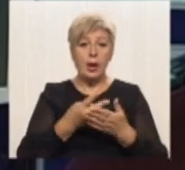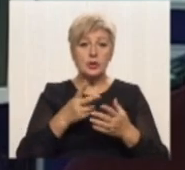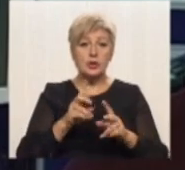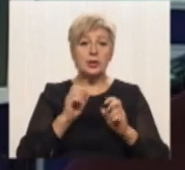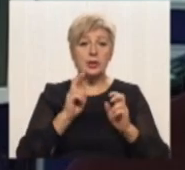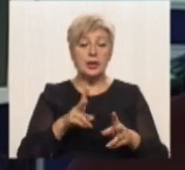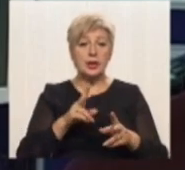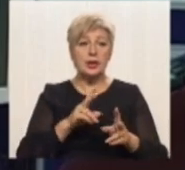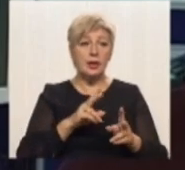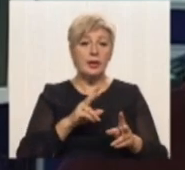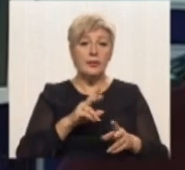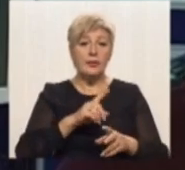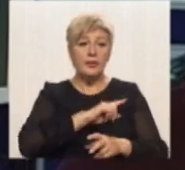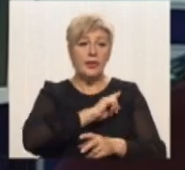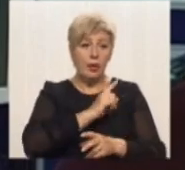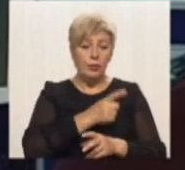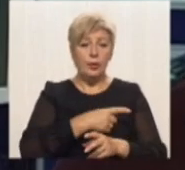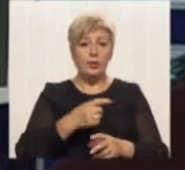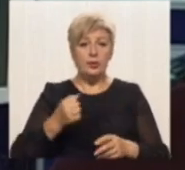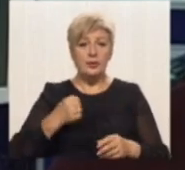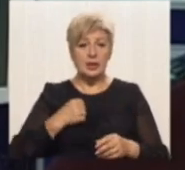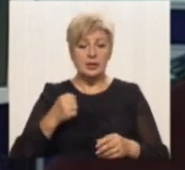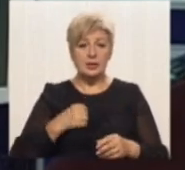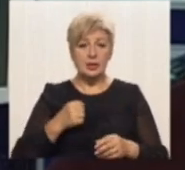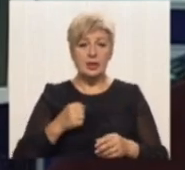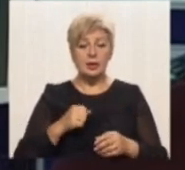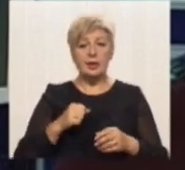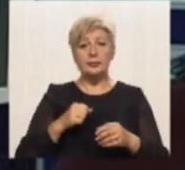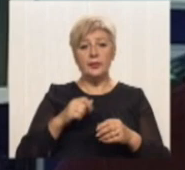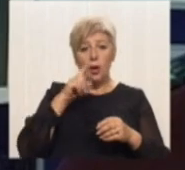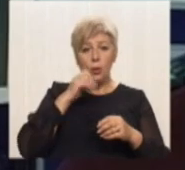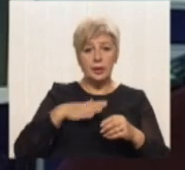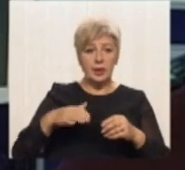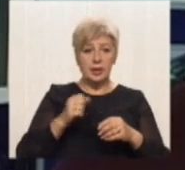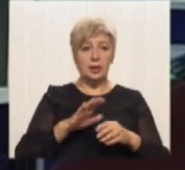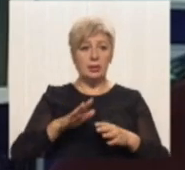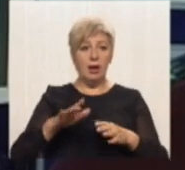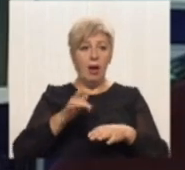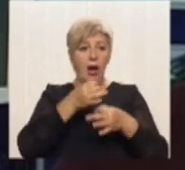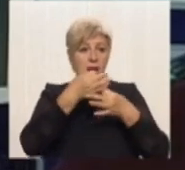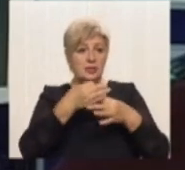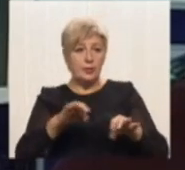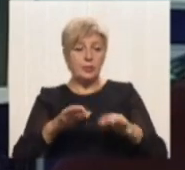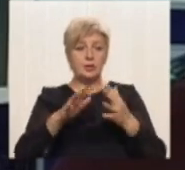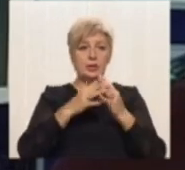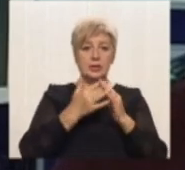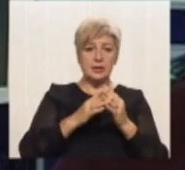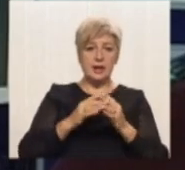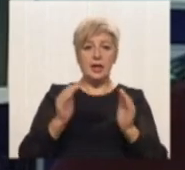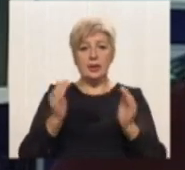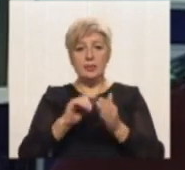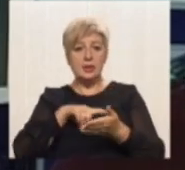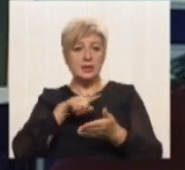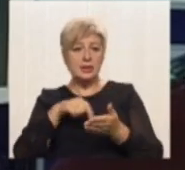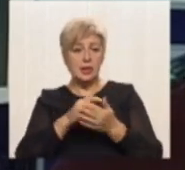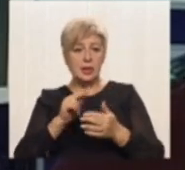сили України, добровольчі батальйони звільняють від тої погані українські міста, села і селища, і містечка.